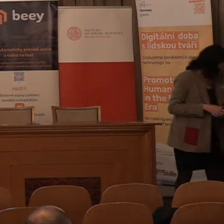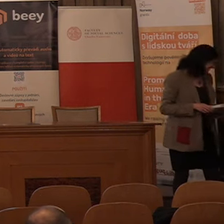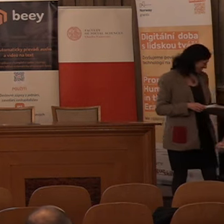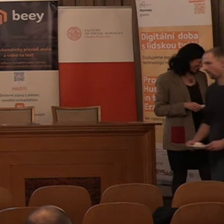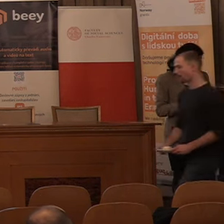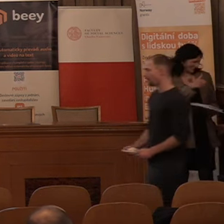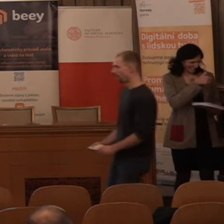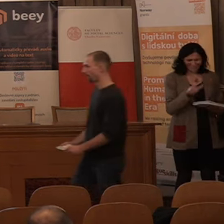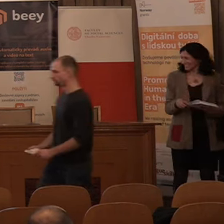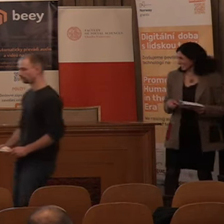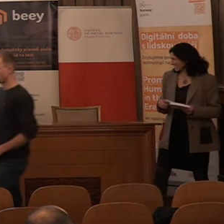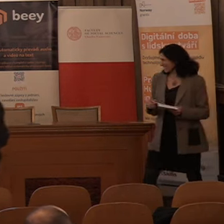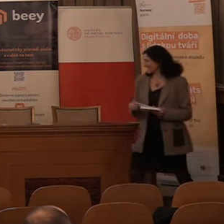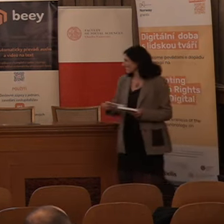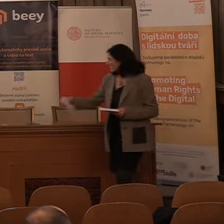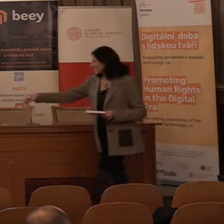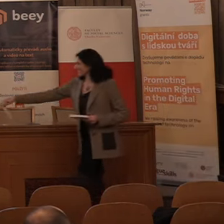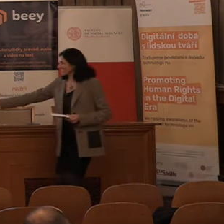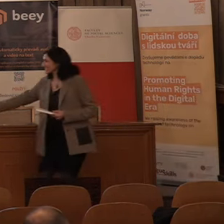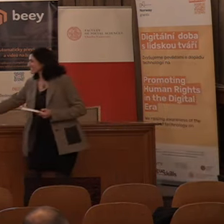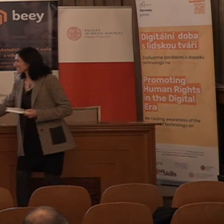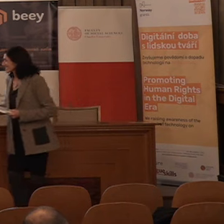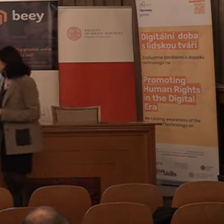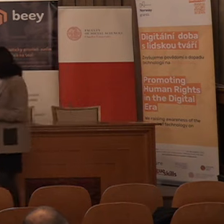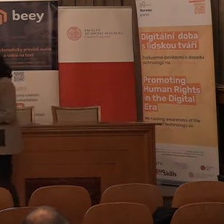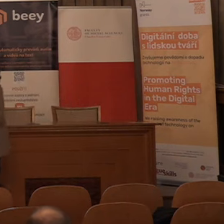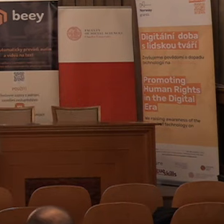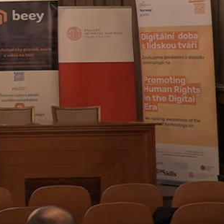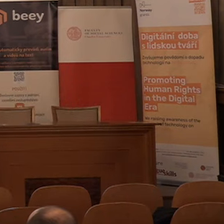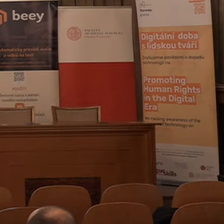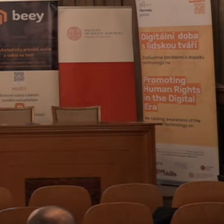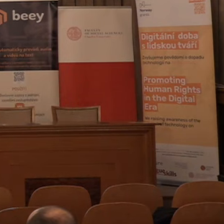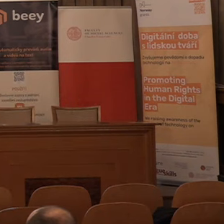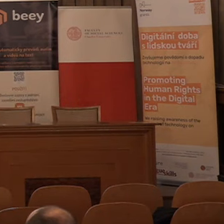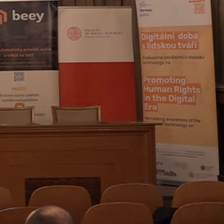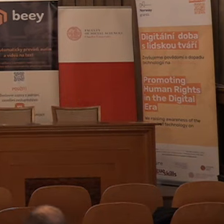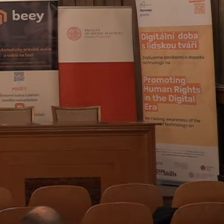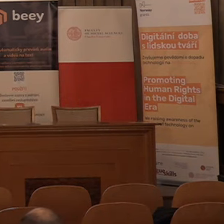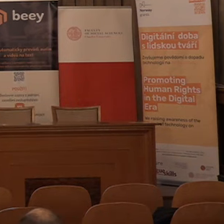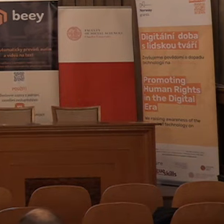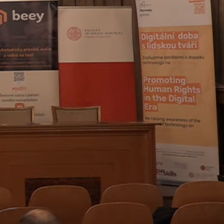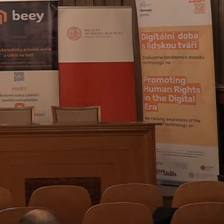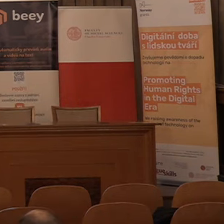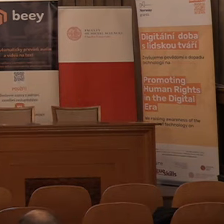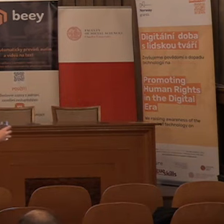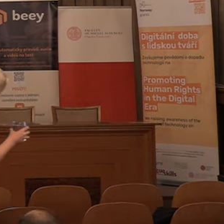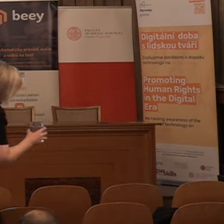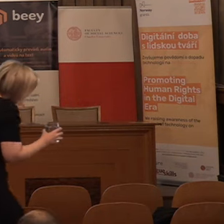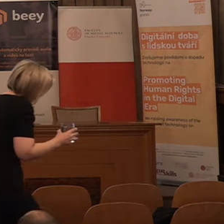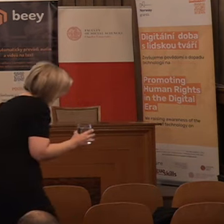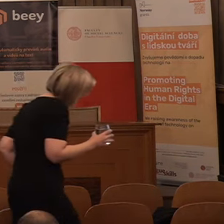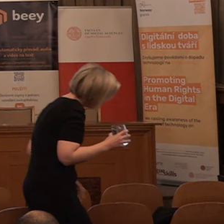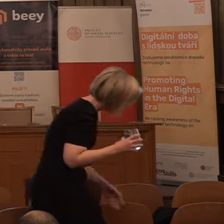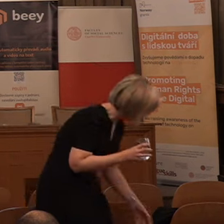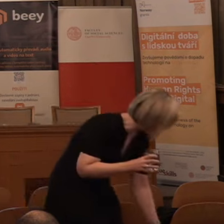a Petra Gongalu. Pojedeme, sice se tady nastal takový přirozený coffee